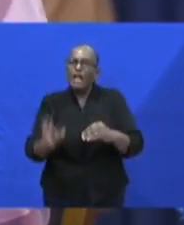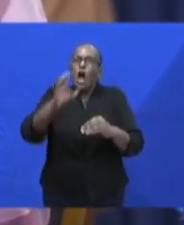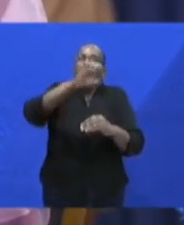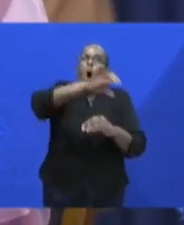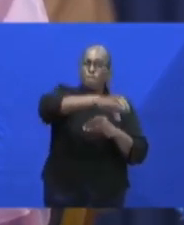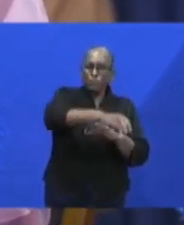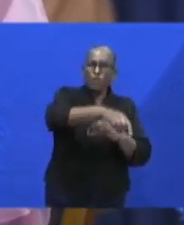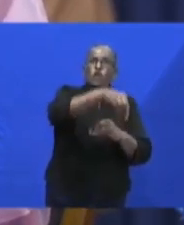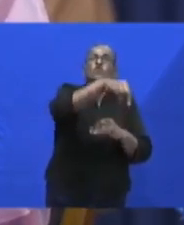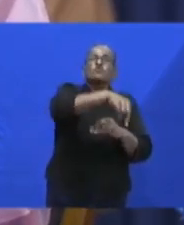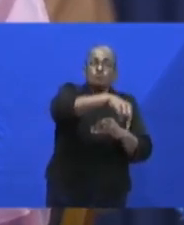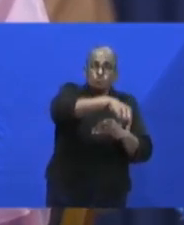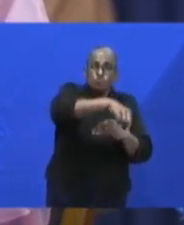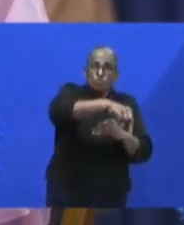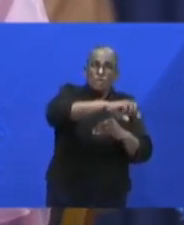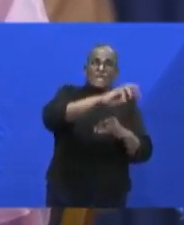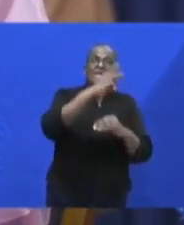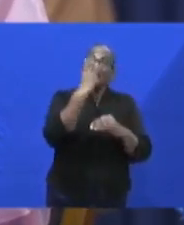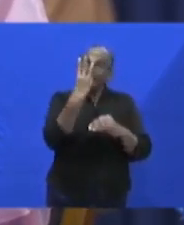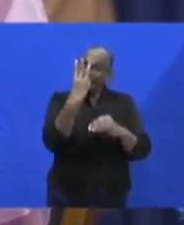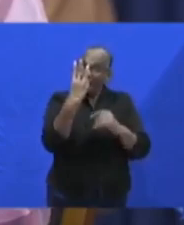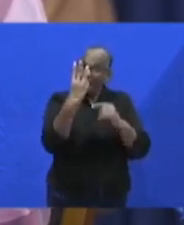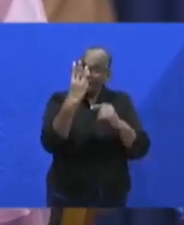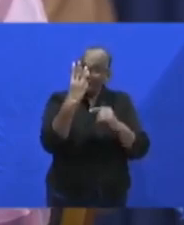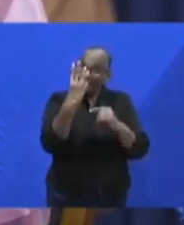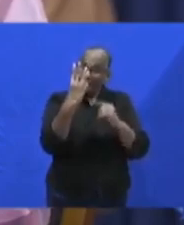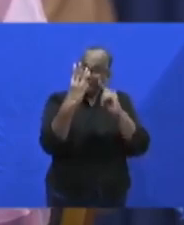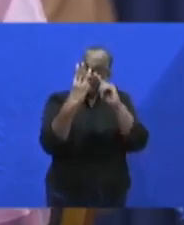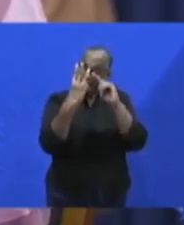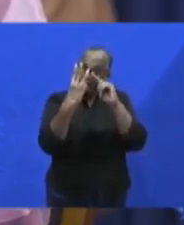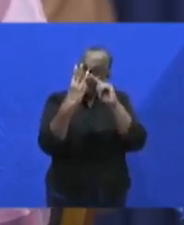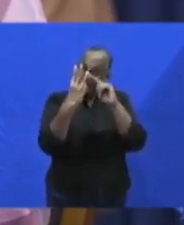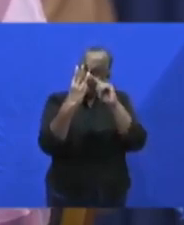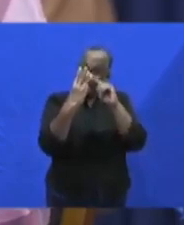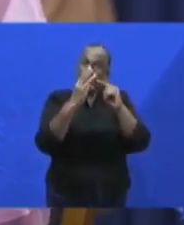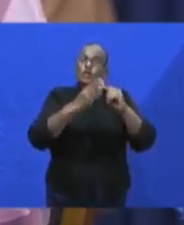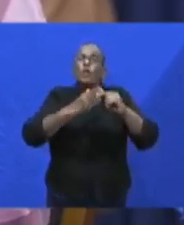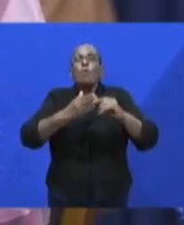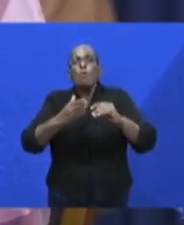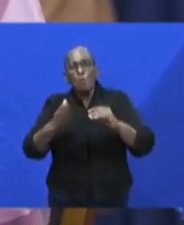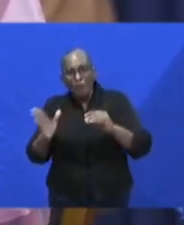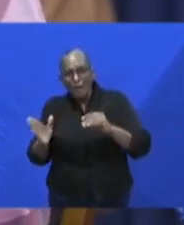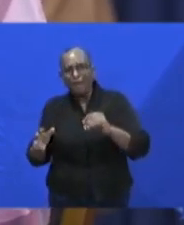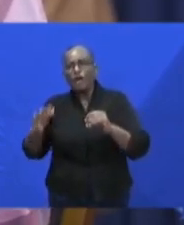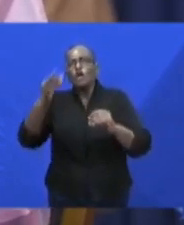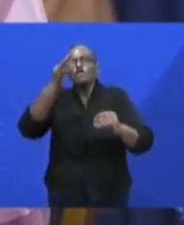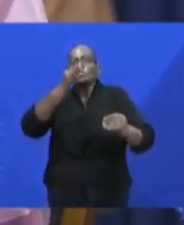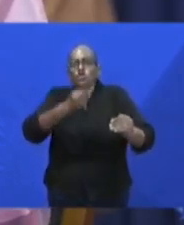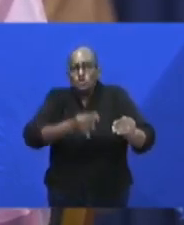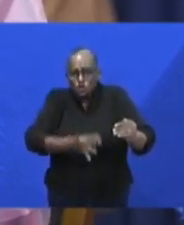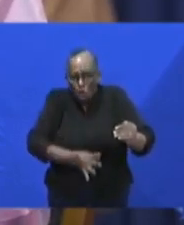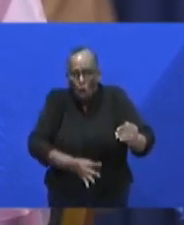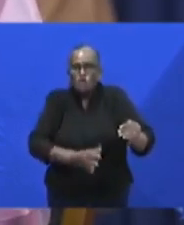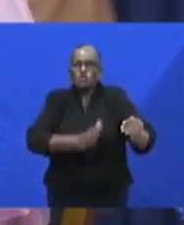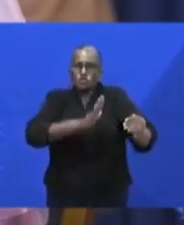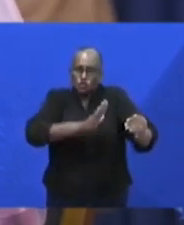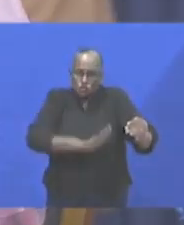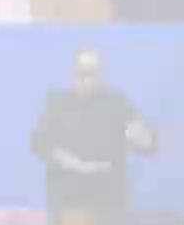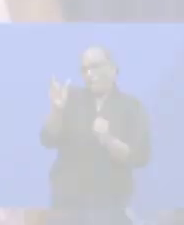Een derde is ontslagen en zit in thuis quarantaine nu.